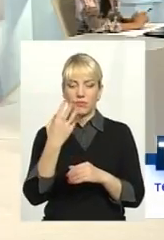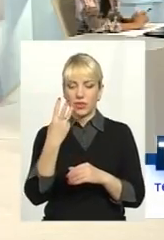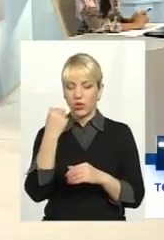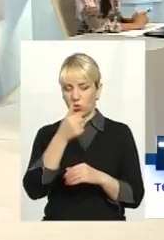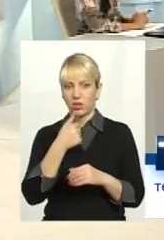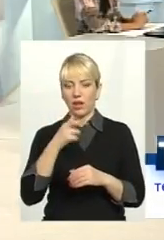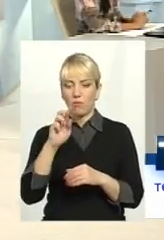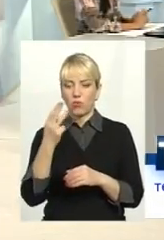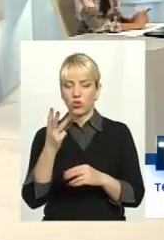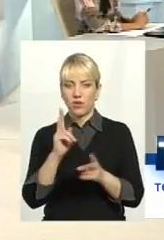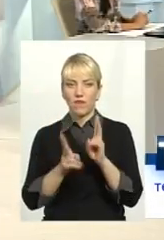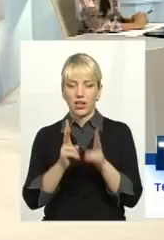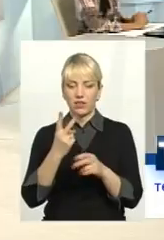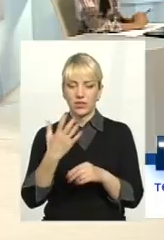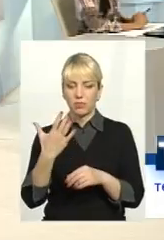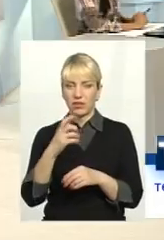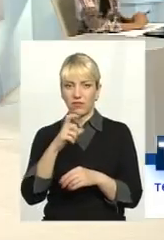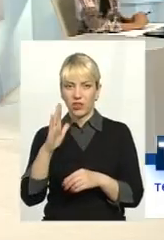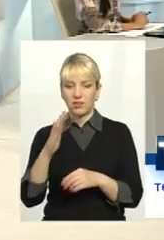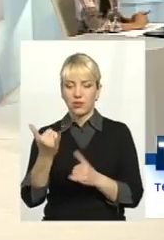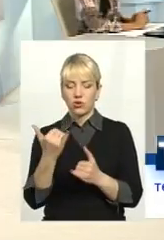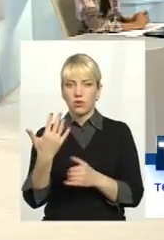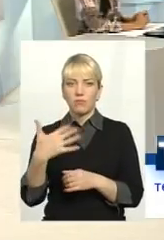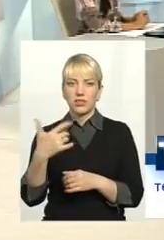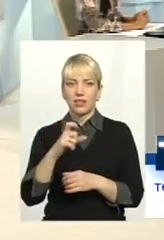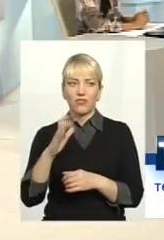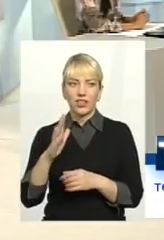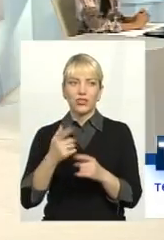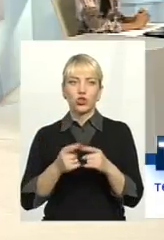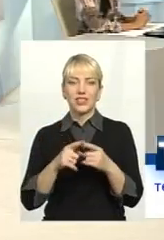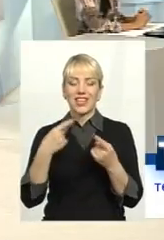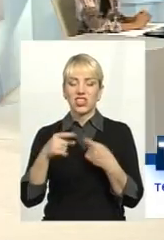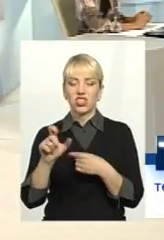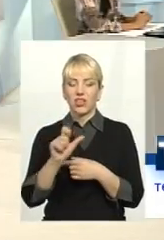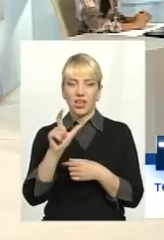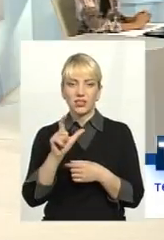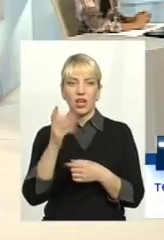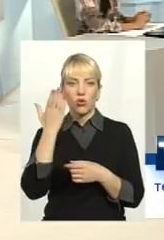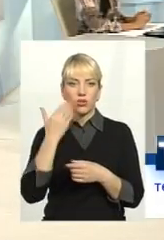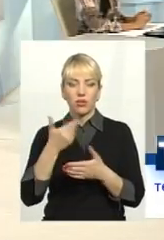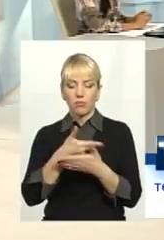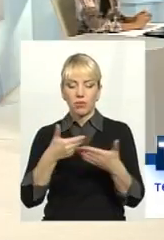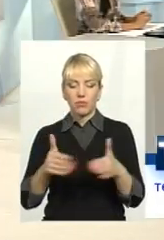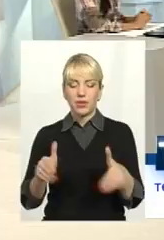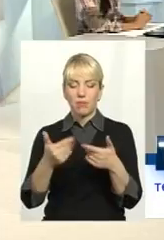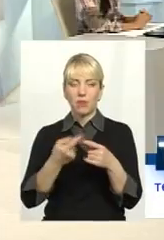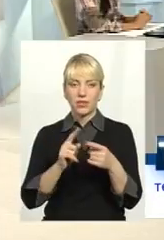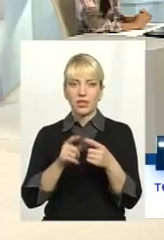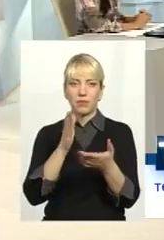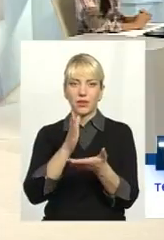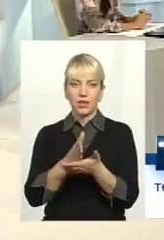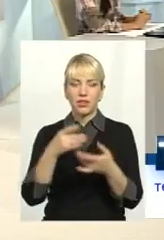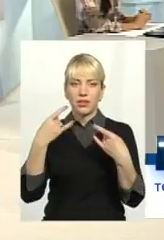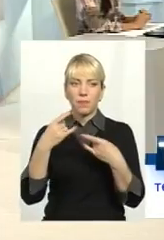борщ варила там 25 хвилин, а сьогодні 50 хвилин. То це інший газ. Коли ми підіймаємо це питання на прямих ефірах,